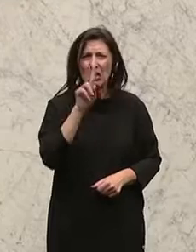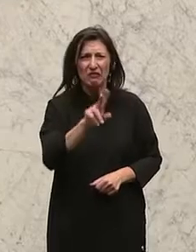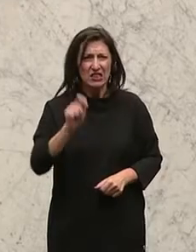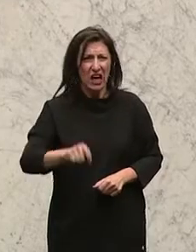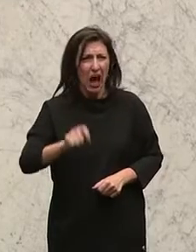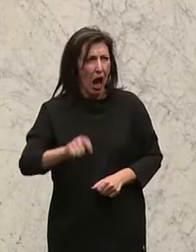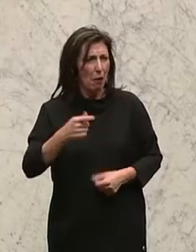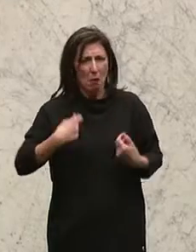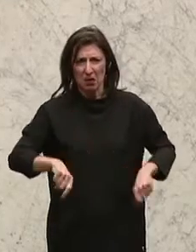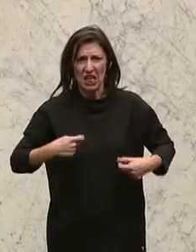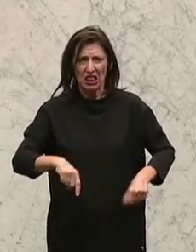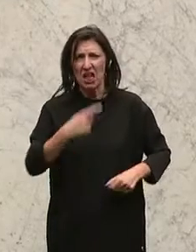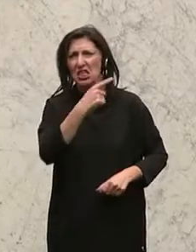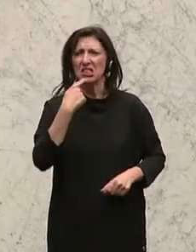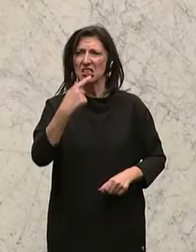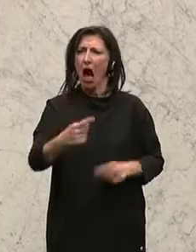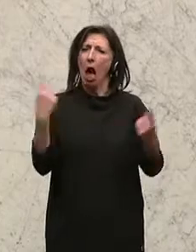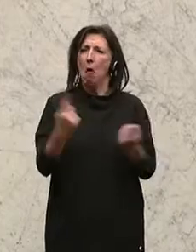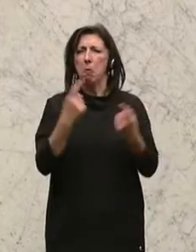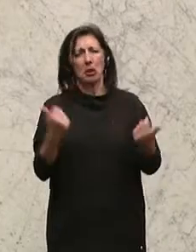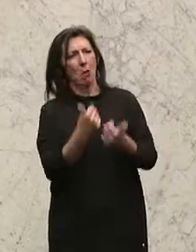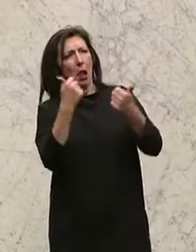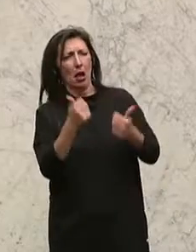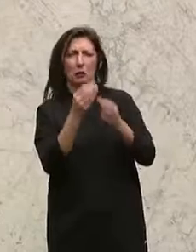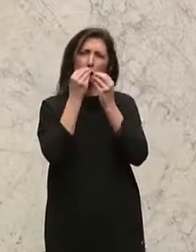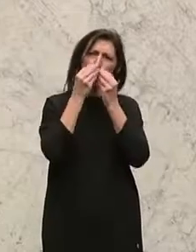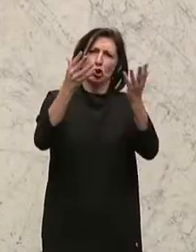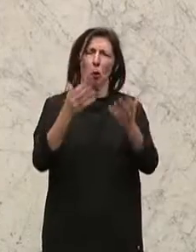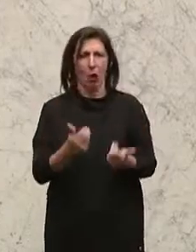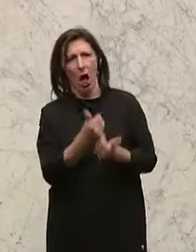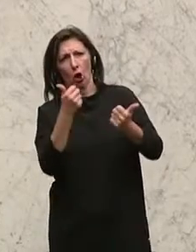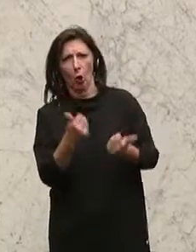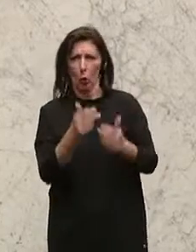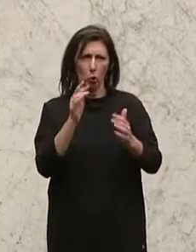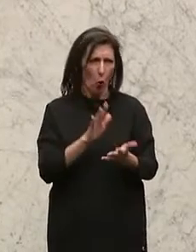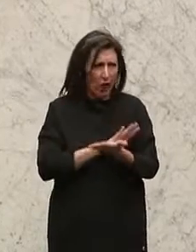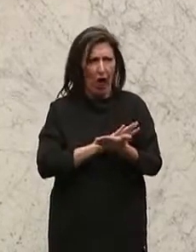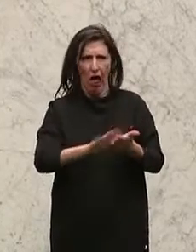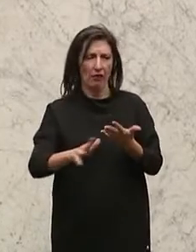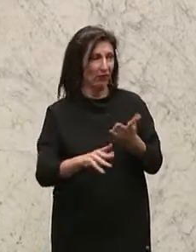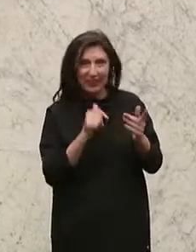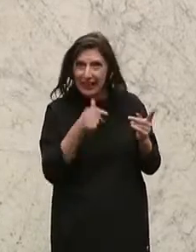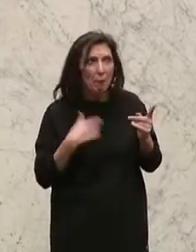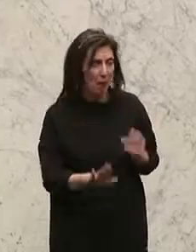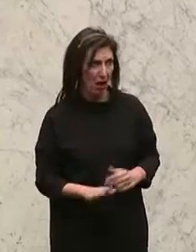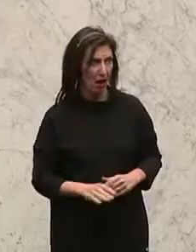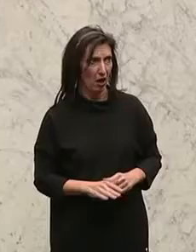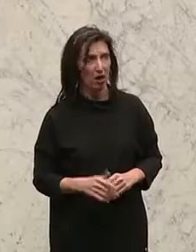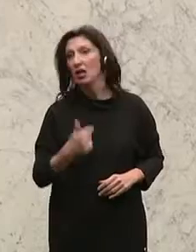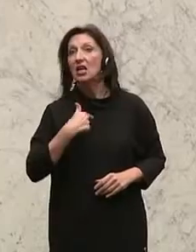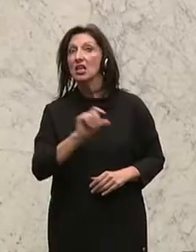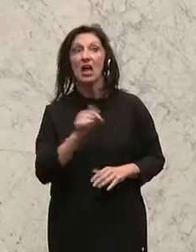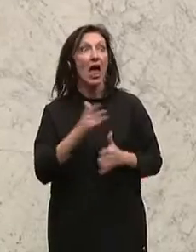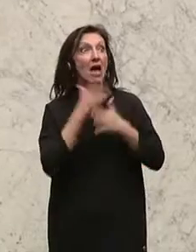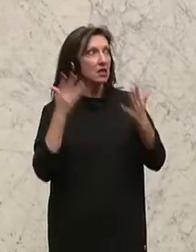sagen, diese Betriebe sind leicht und super und gut weitergeführt. Das sind Sie leider Gottes nicht mehr. Und ich habe das größte